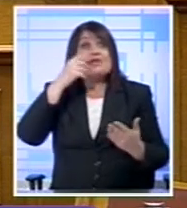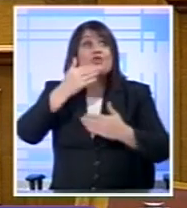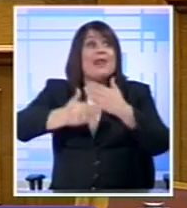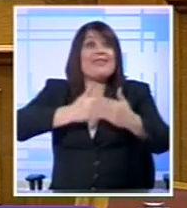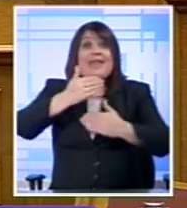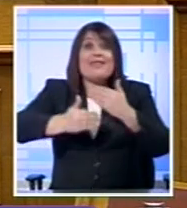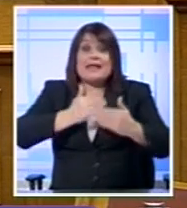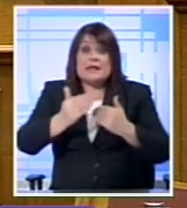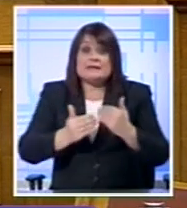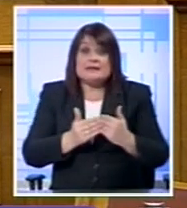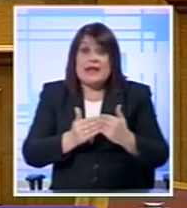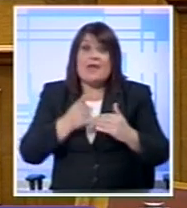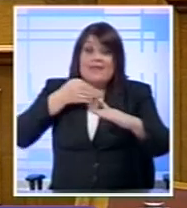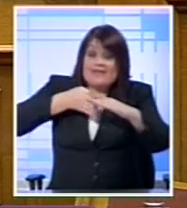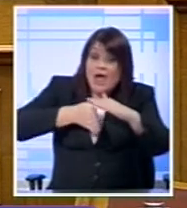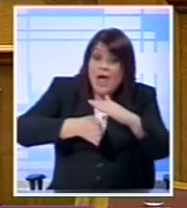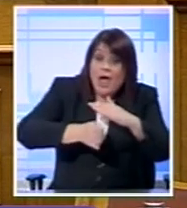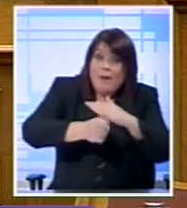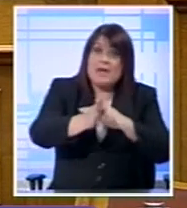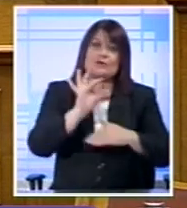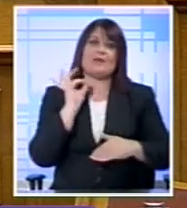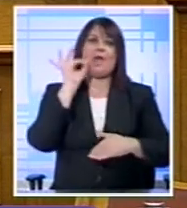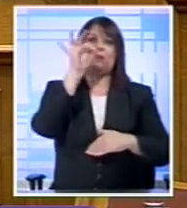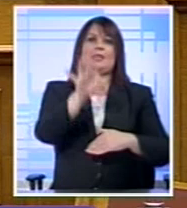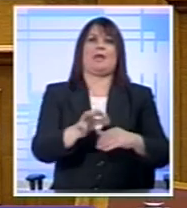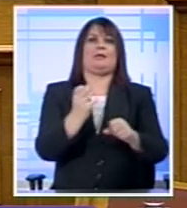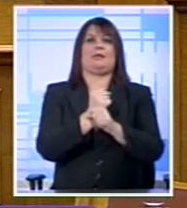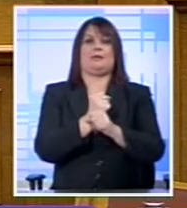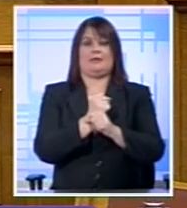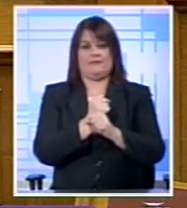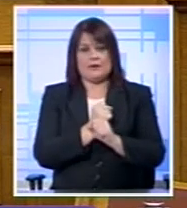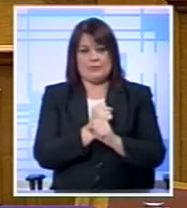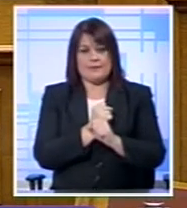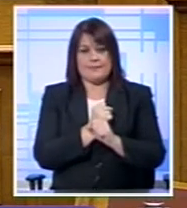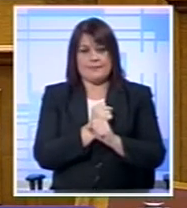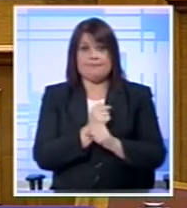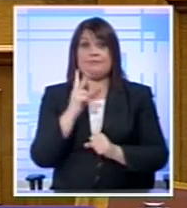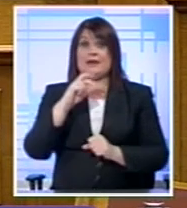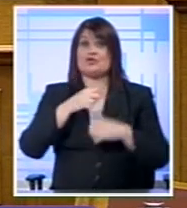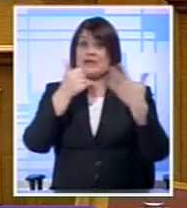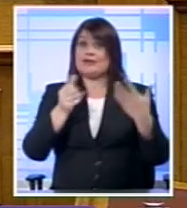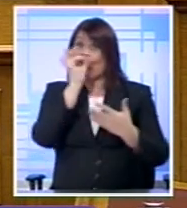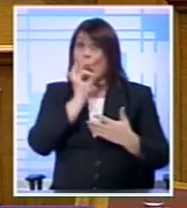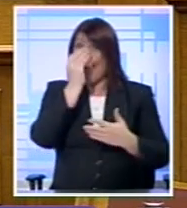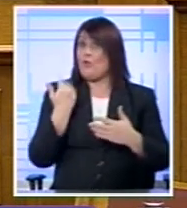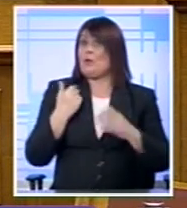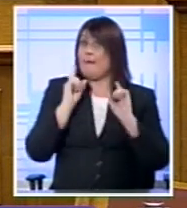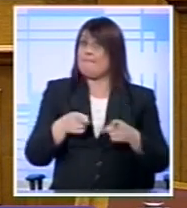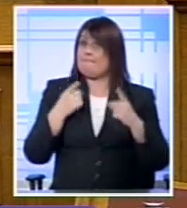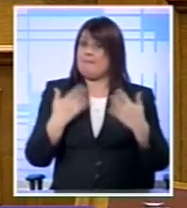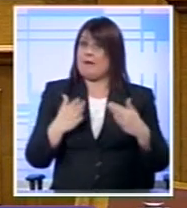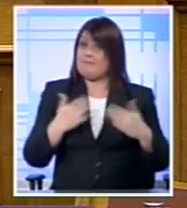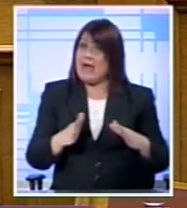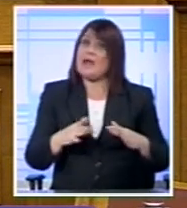Για να φτάσουμε στην άλλη άκρη Και ακριβώς Οι αποφάσεις της 26ης Οκτωβρίου Μας δίνουν αυτή